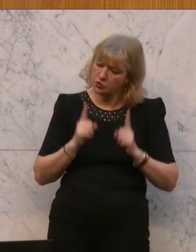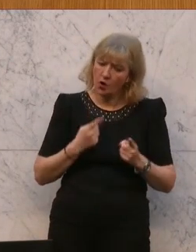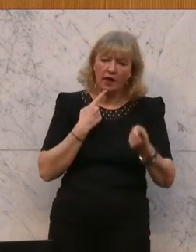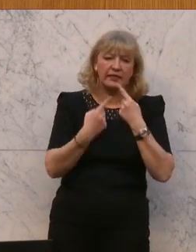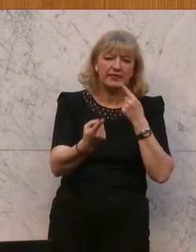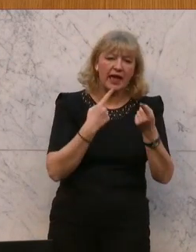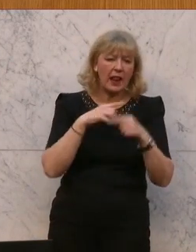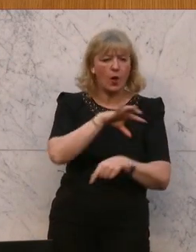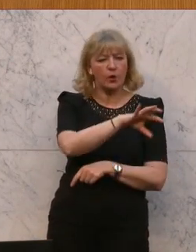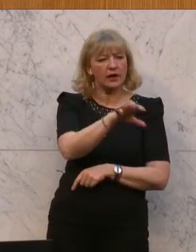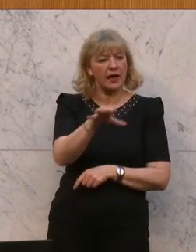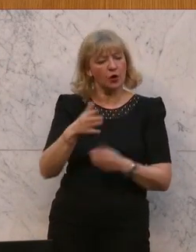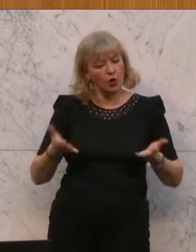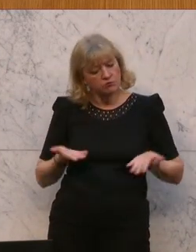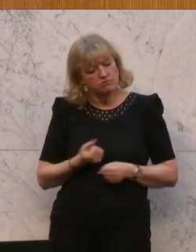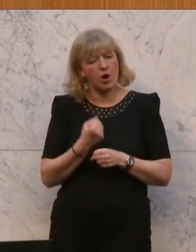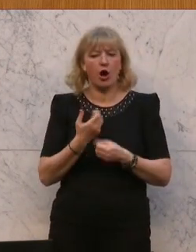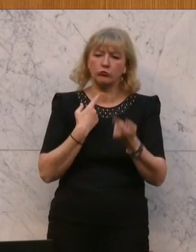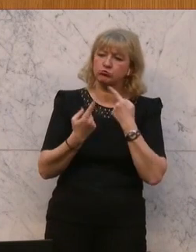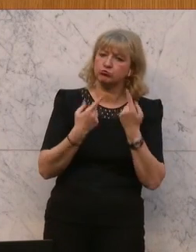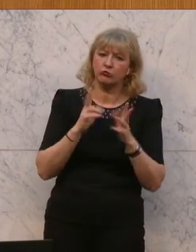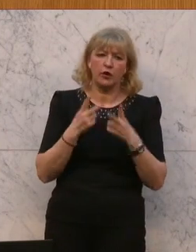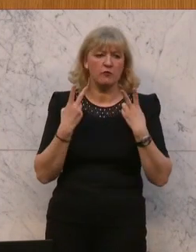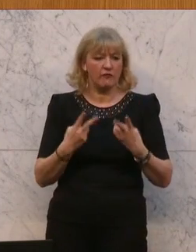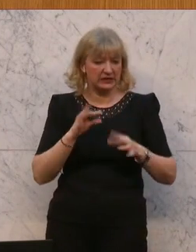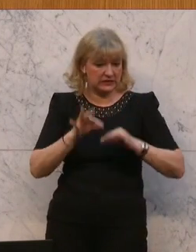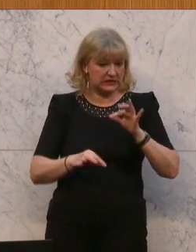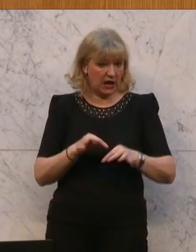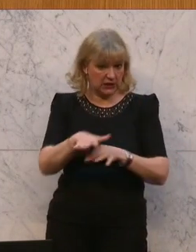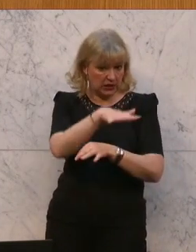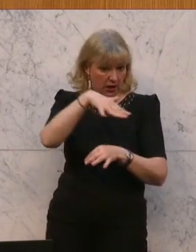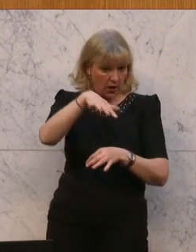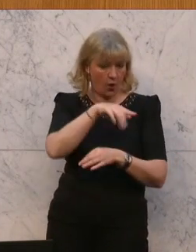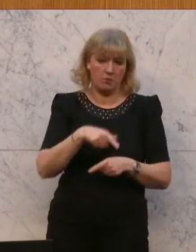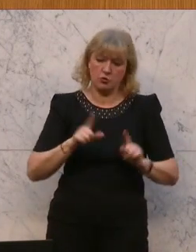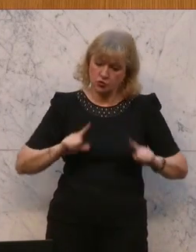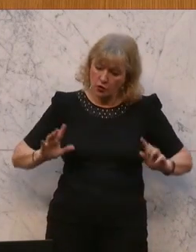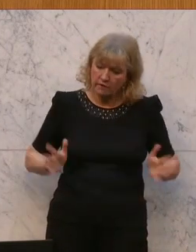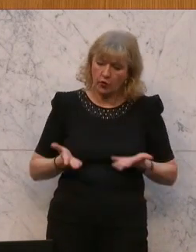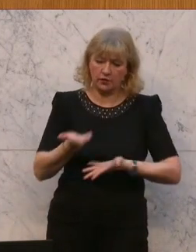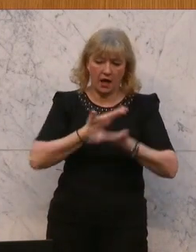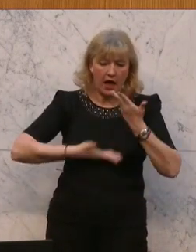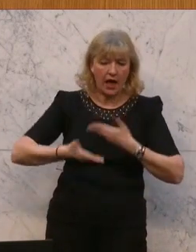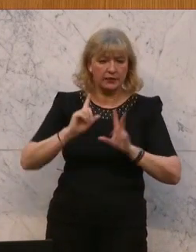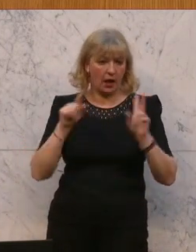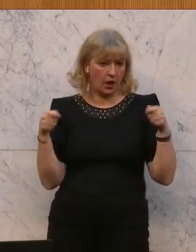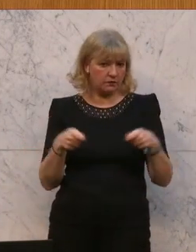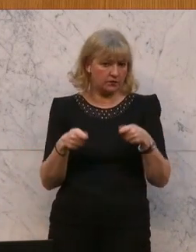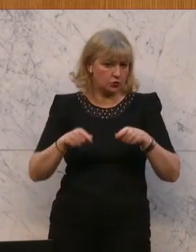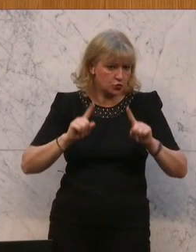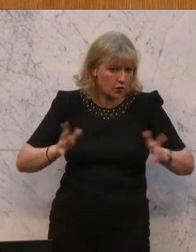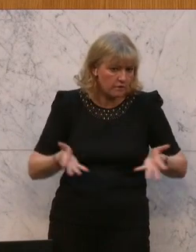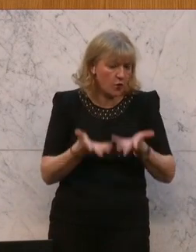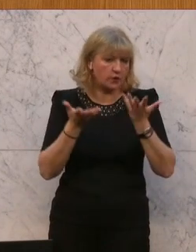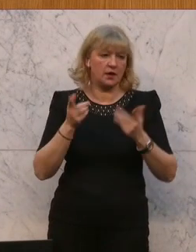Regionen zu führen in einem strategisch wichtigen Raum. Es soll der Handel gefördert werden und auch die Investitionen und die